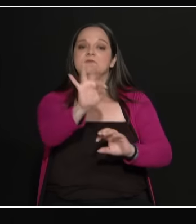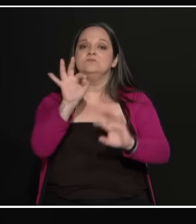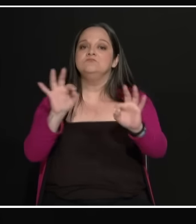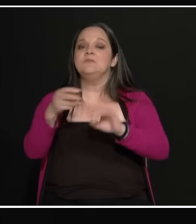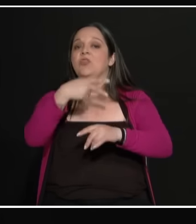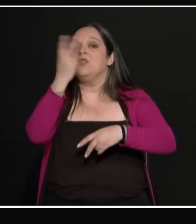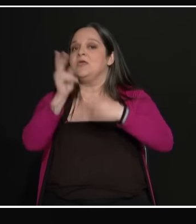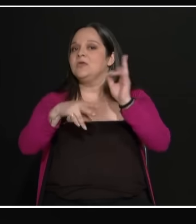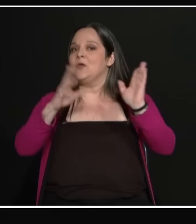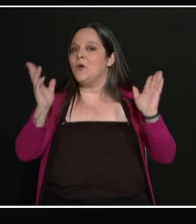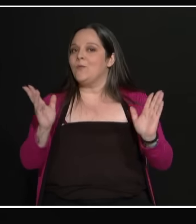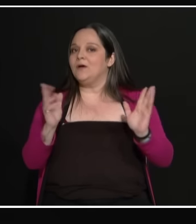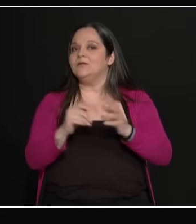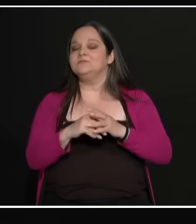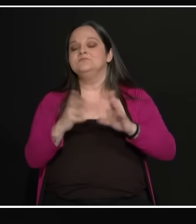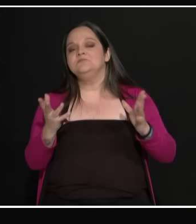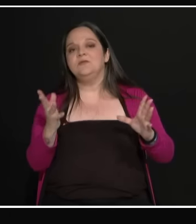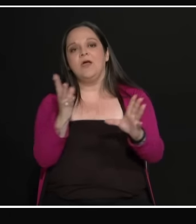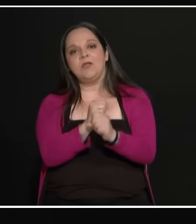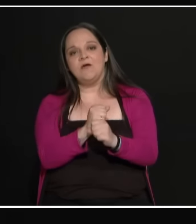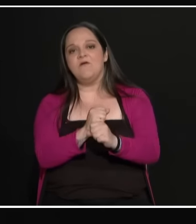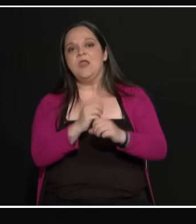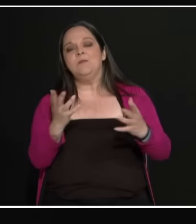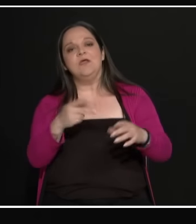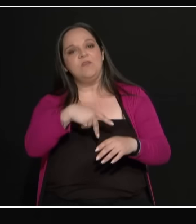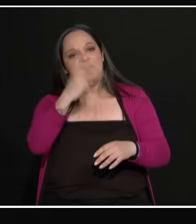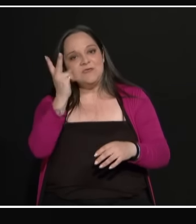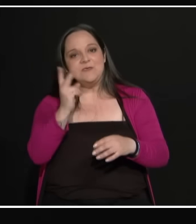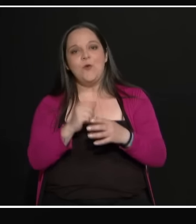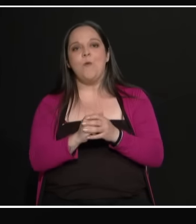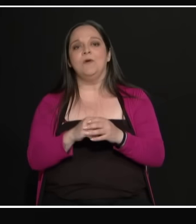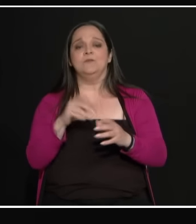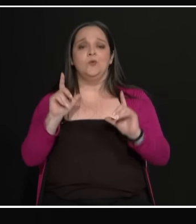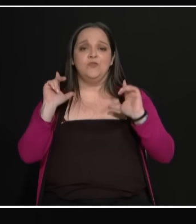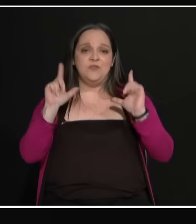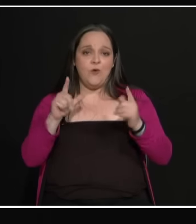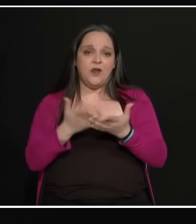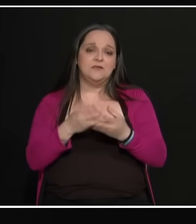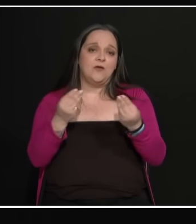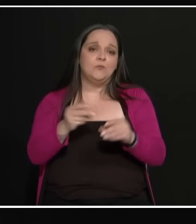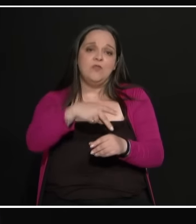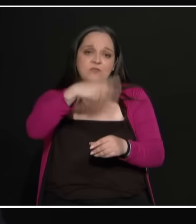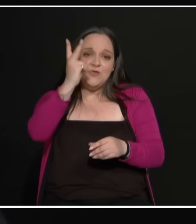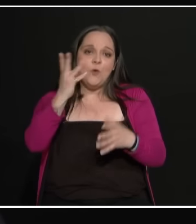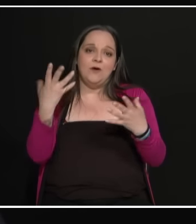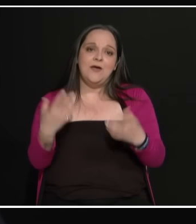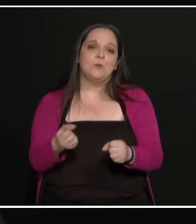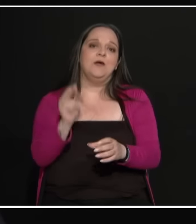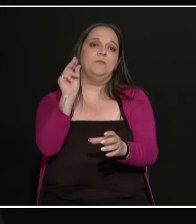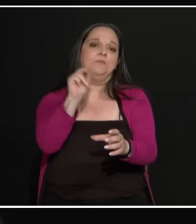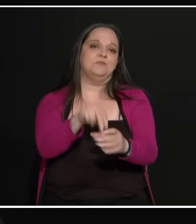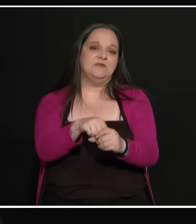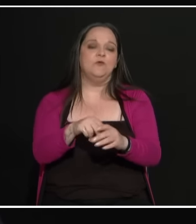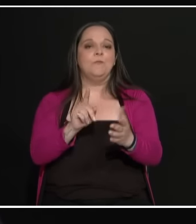δικαίωμά του, αλλά είναι μια κατάκτηση και ένα δικαίωμα στη μεγάλη γιορτή της Δημοκρατίας, στις εκλογές, να είμαστε εκεί στις